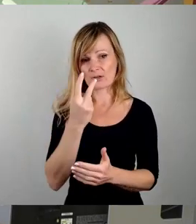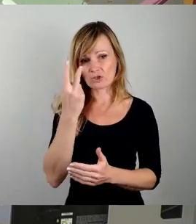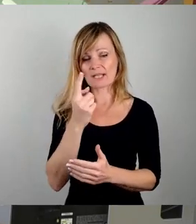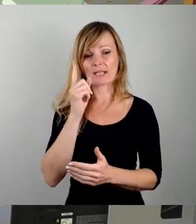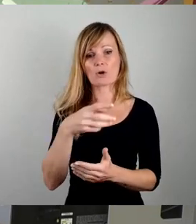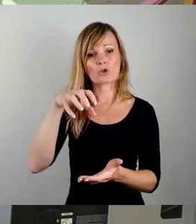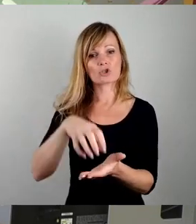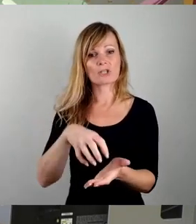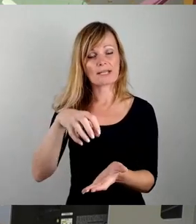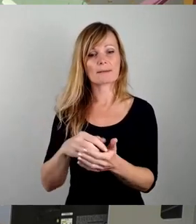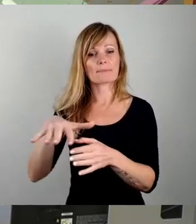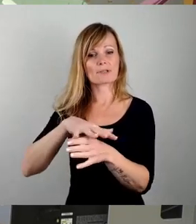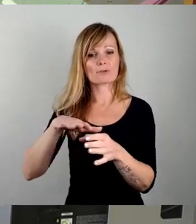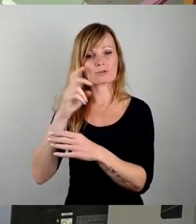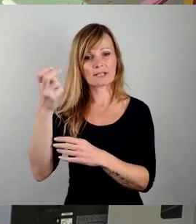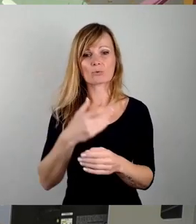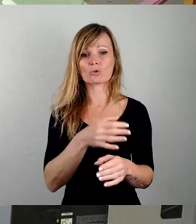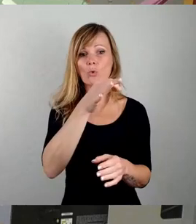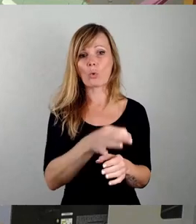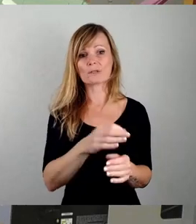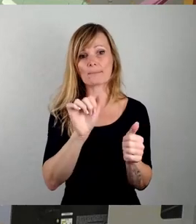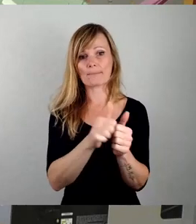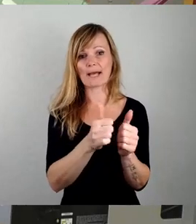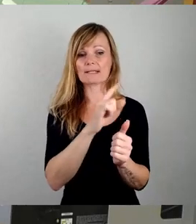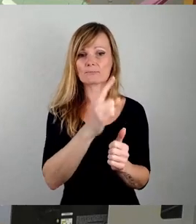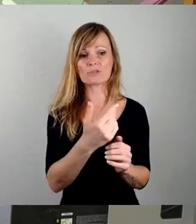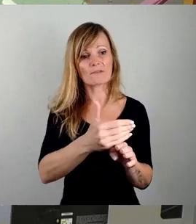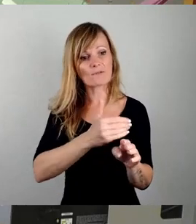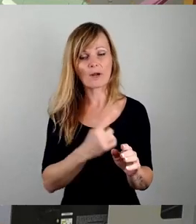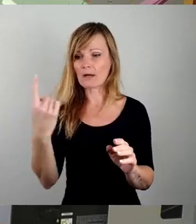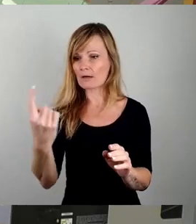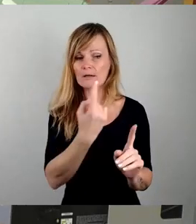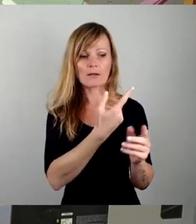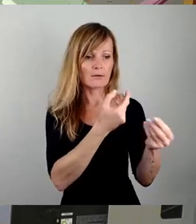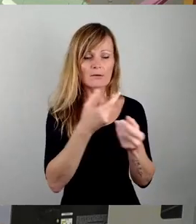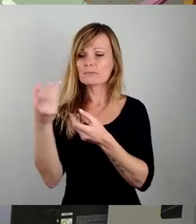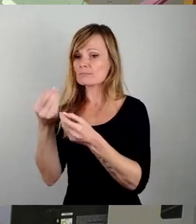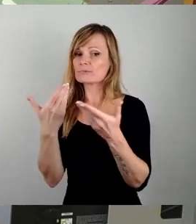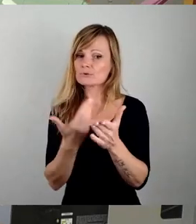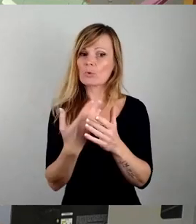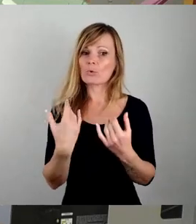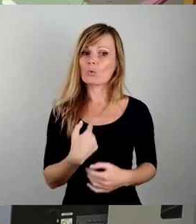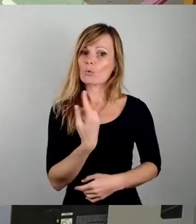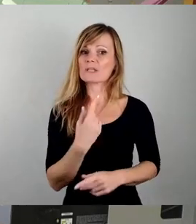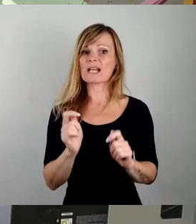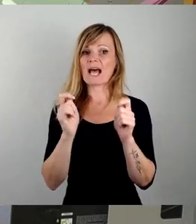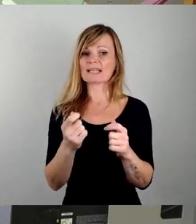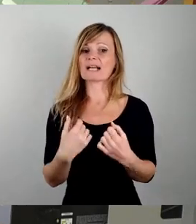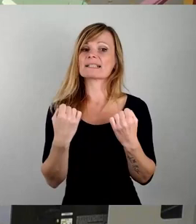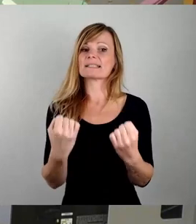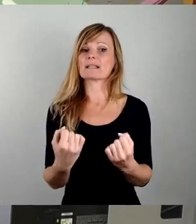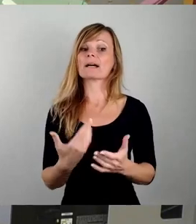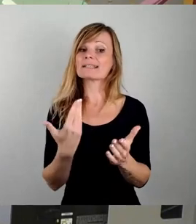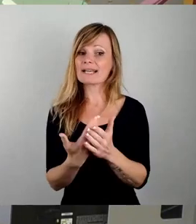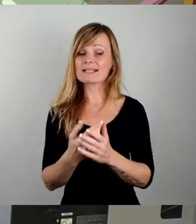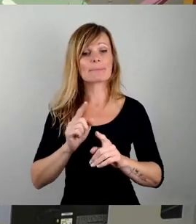der betroffene Ortschaftsrat vorher angehört werden. Und genau das stellt unser Antrag sicher. Es besteht also nicht mehr die Gefahr, die hier